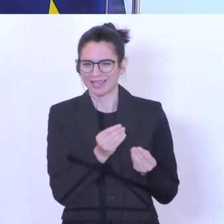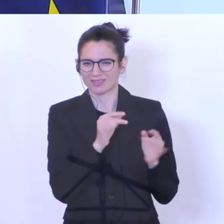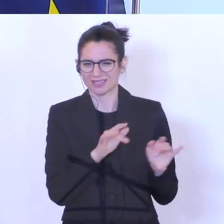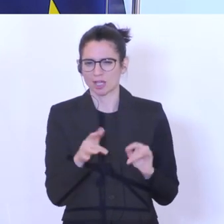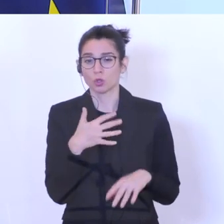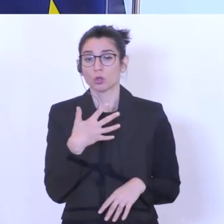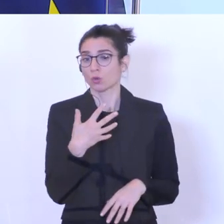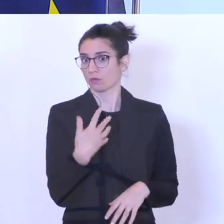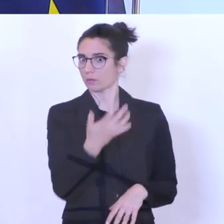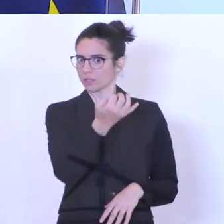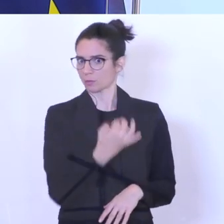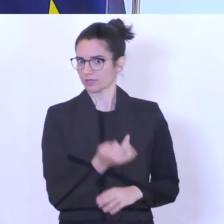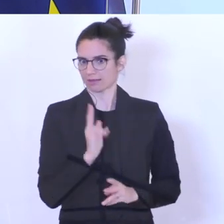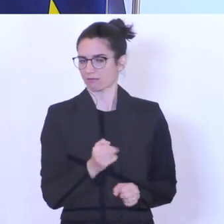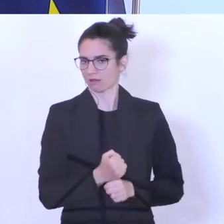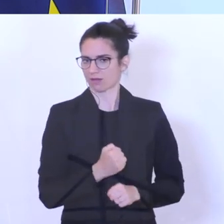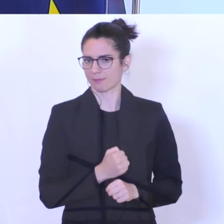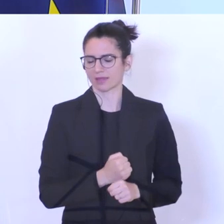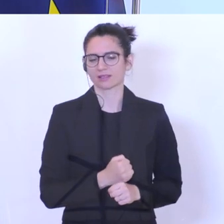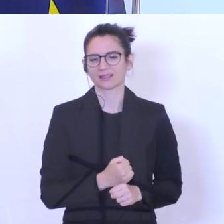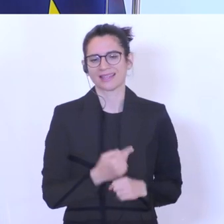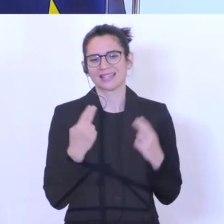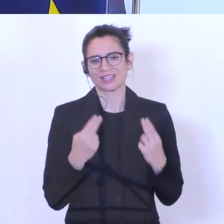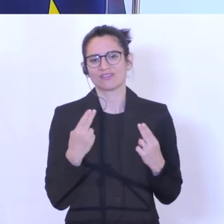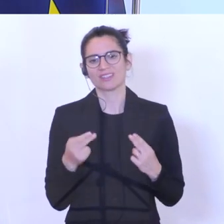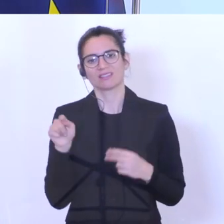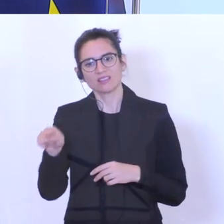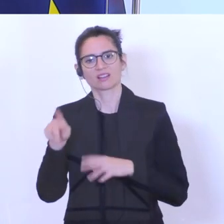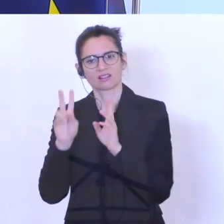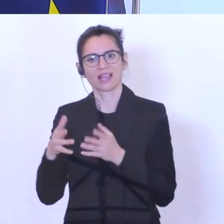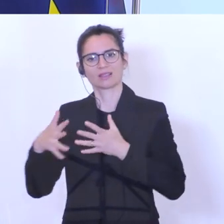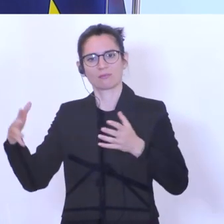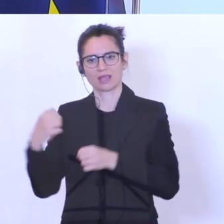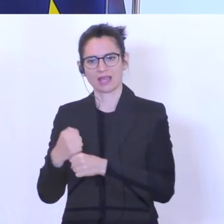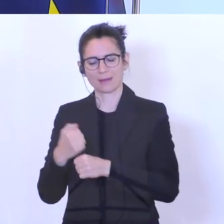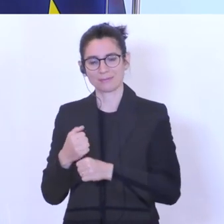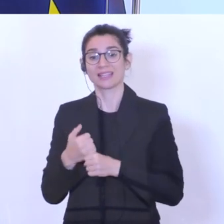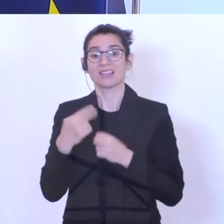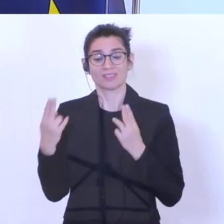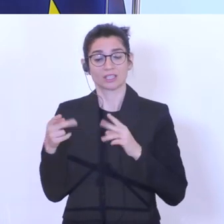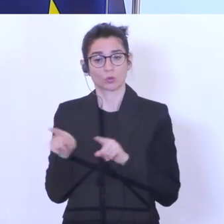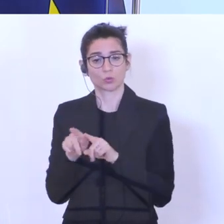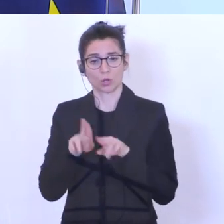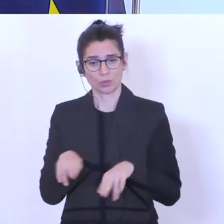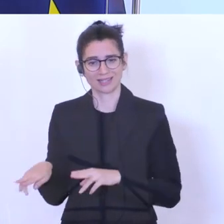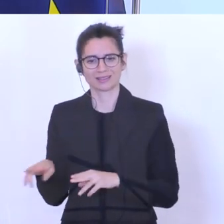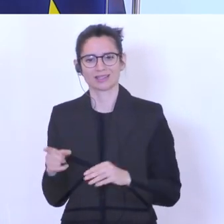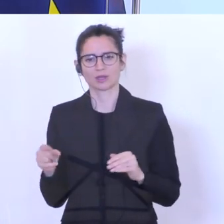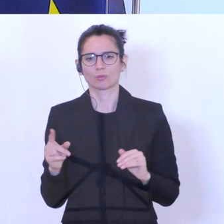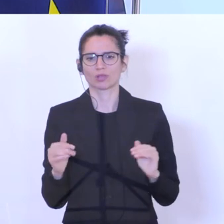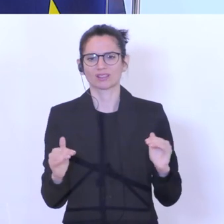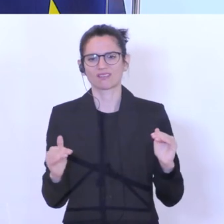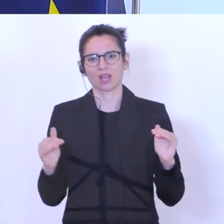50% erarbeiten konnte, ist es wichtig, dass mehr gearbeitet werden kann, wichtig und richtig und zugleich ist es hier